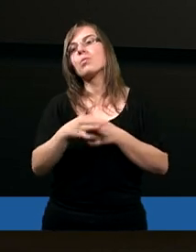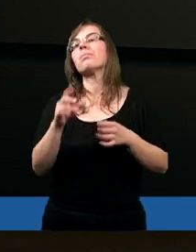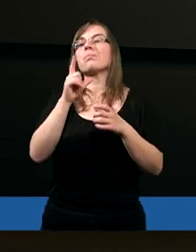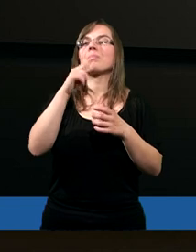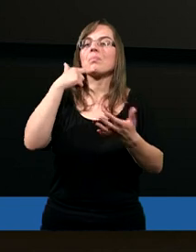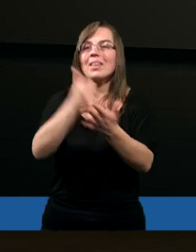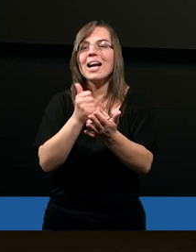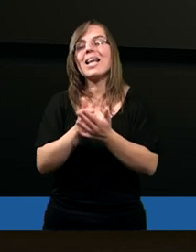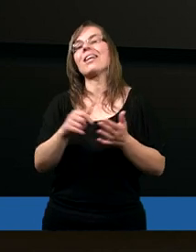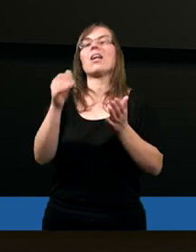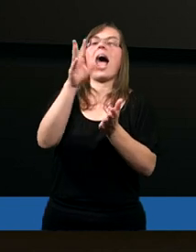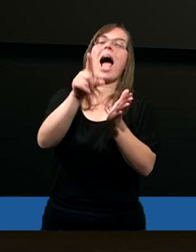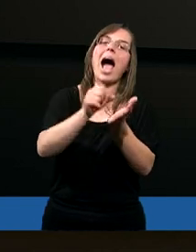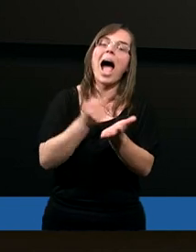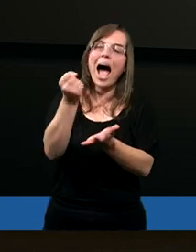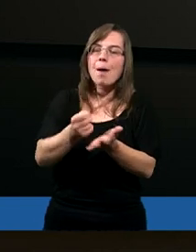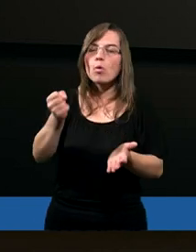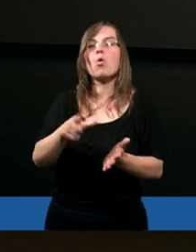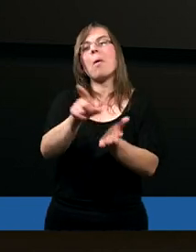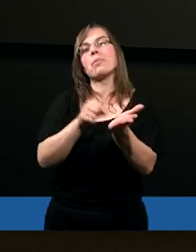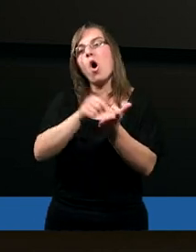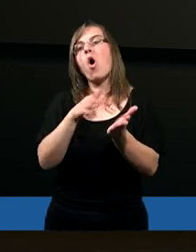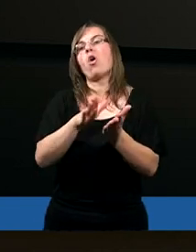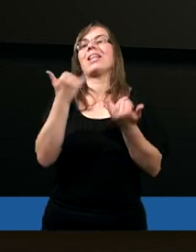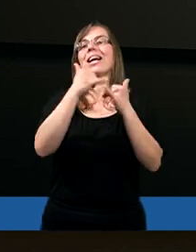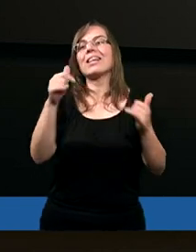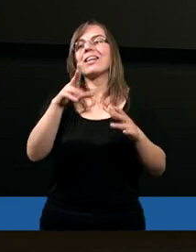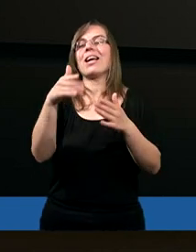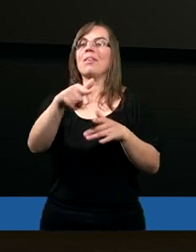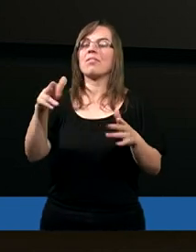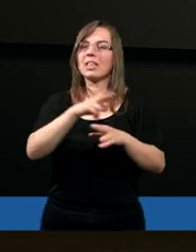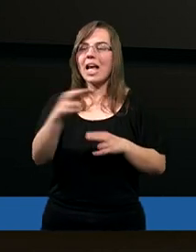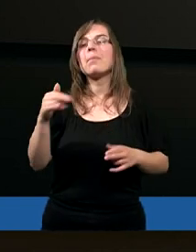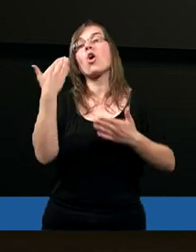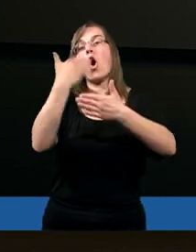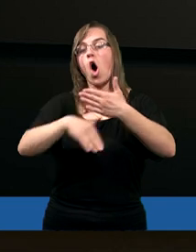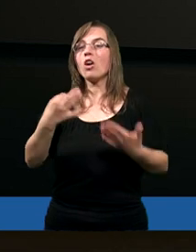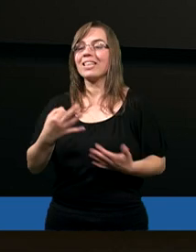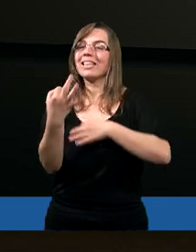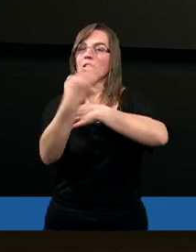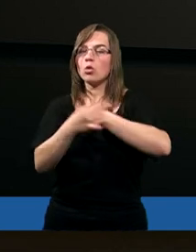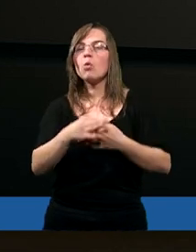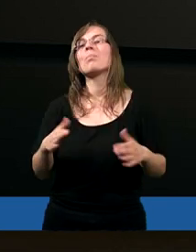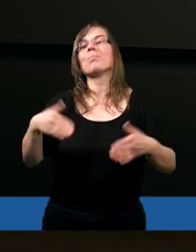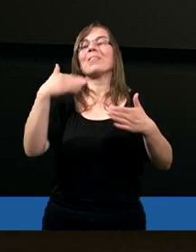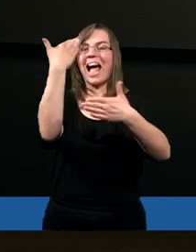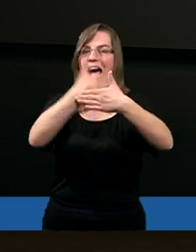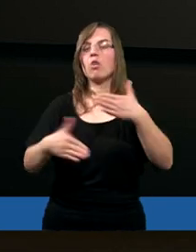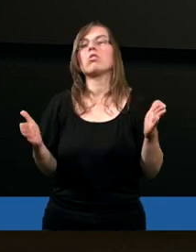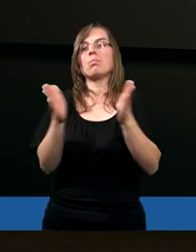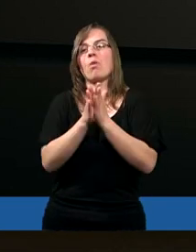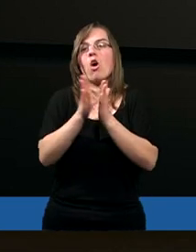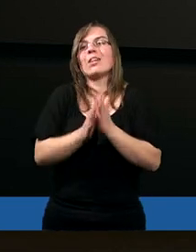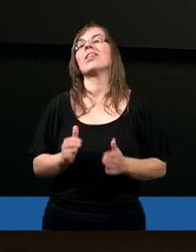przede wszystkim listów na posła Piotra. I kończąc to dzisiejsze nasze studium, zakończmy